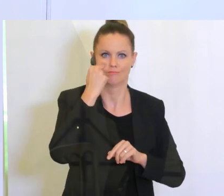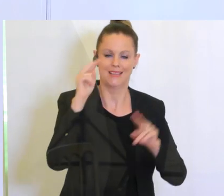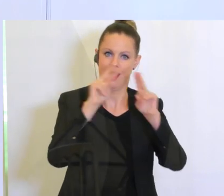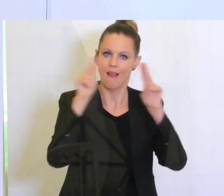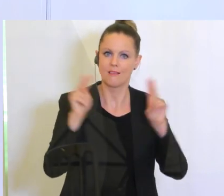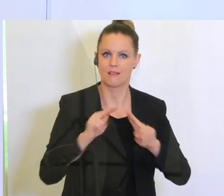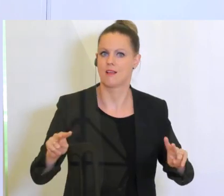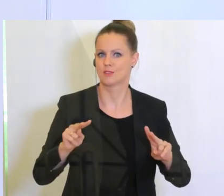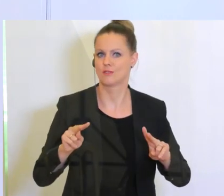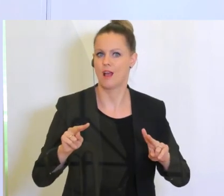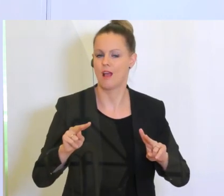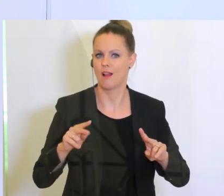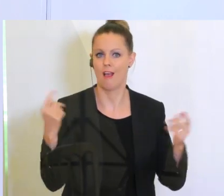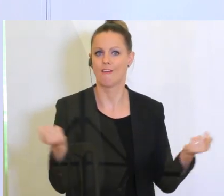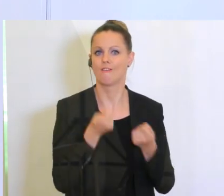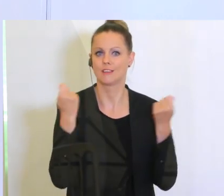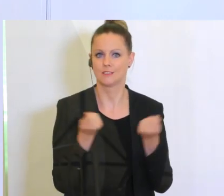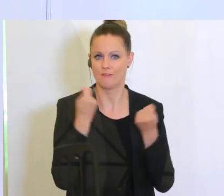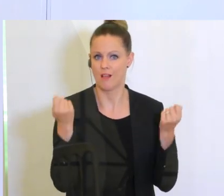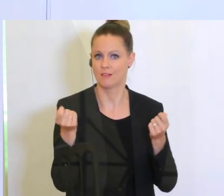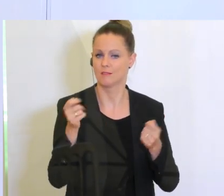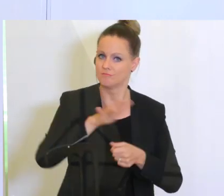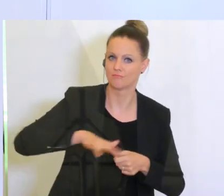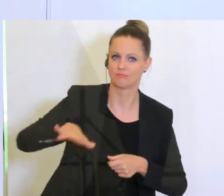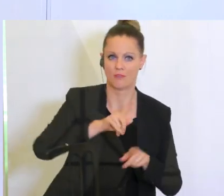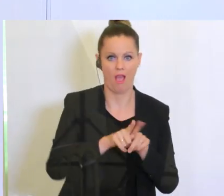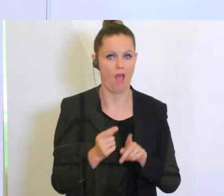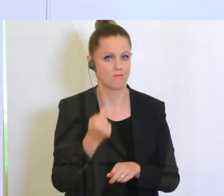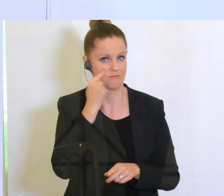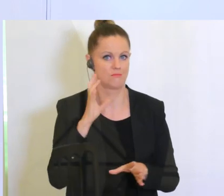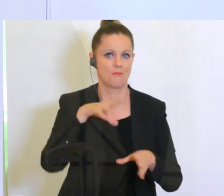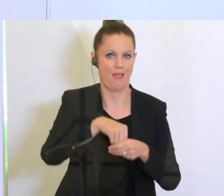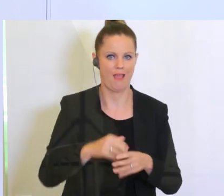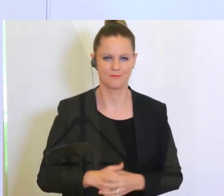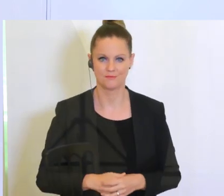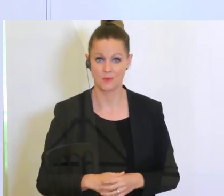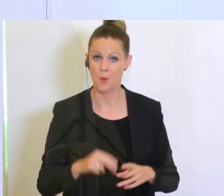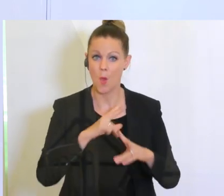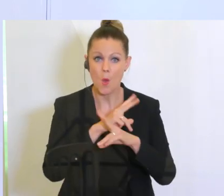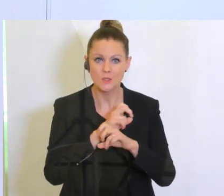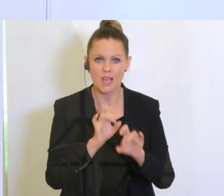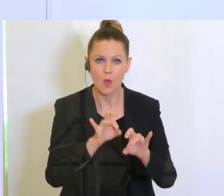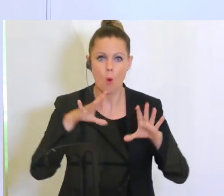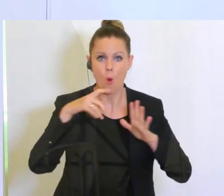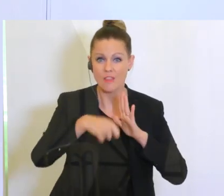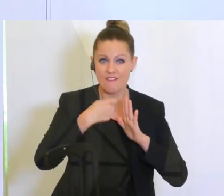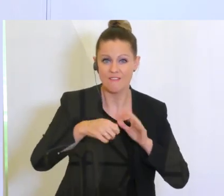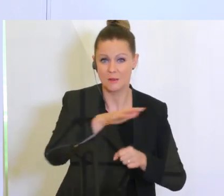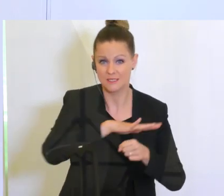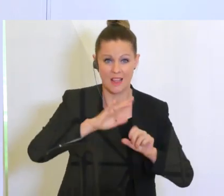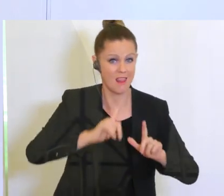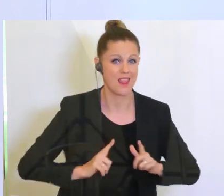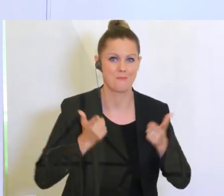internationalen Festivalszene. Also Österreich wäre ohne die Filmszene diese